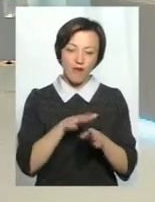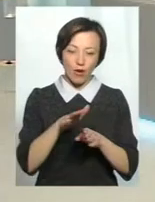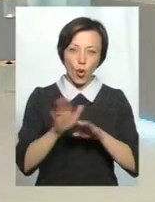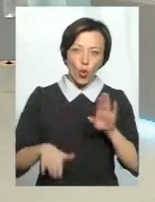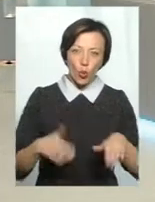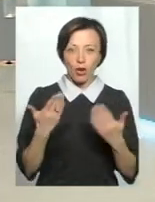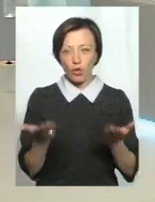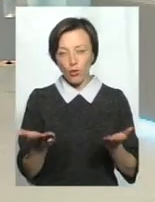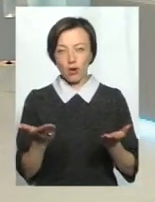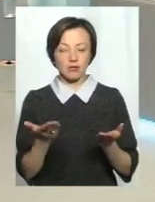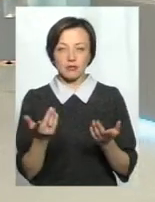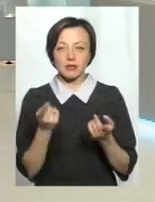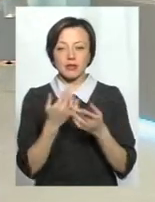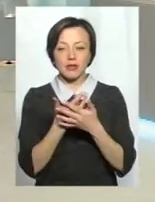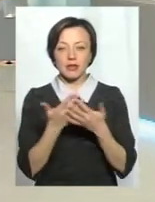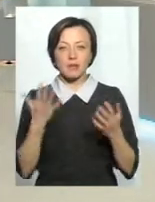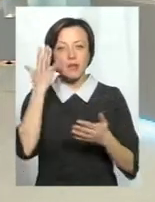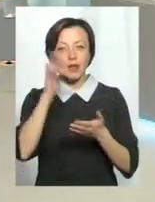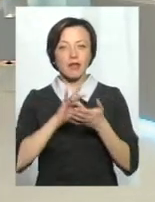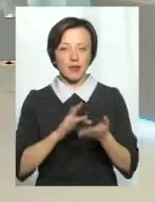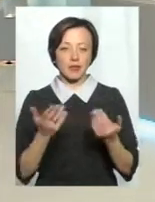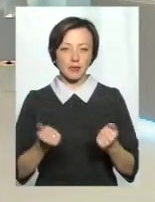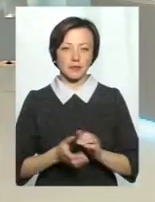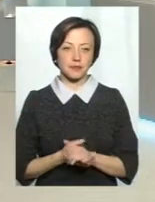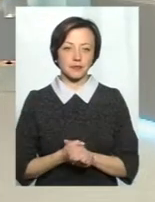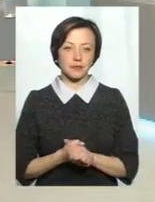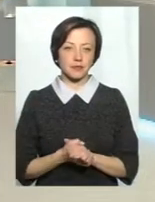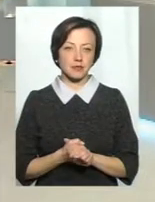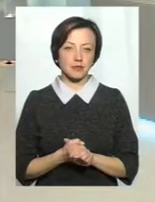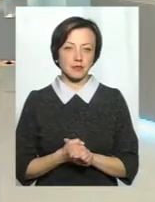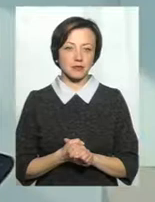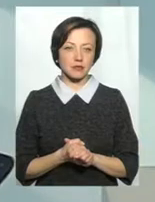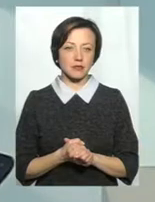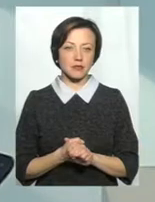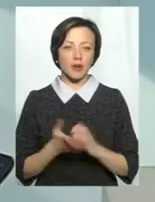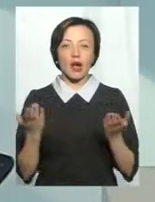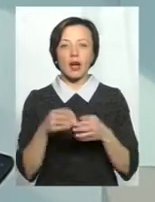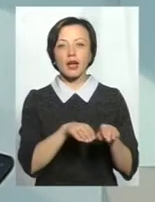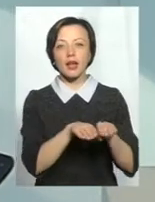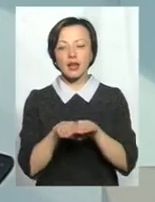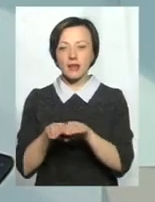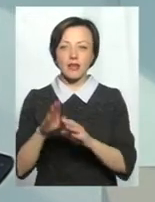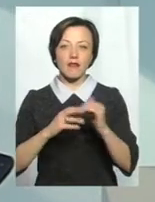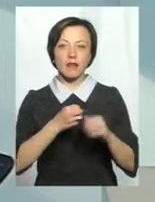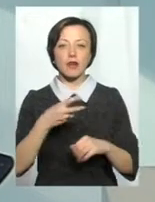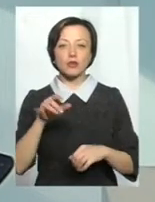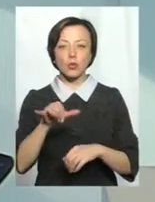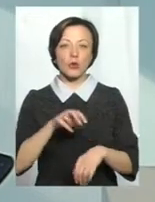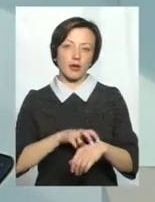і яка мета, мабуть.